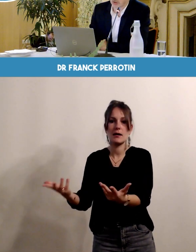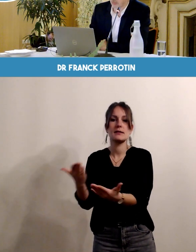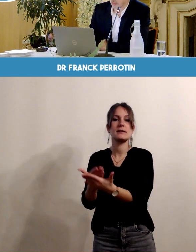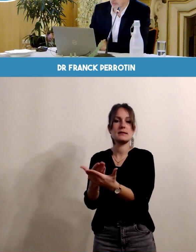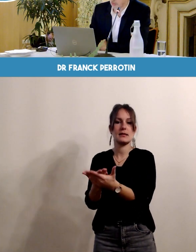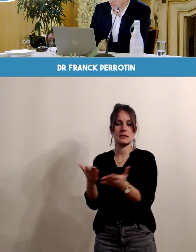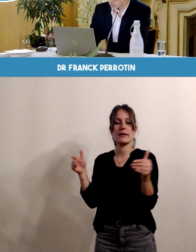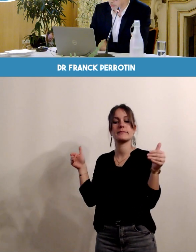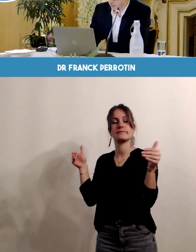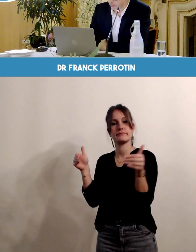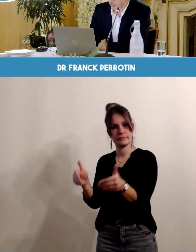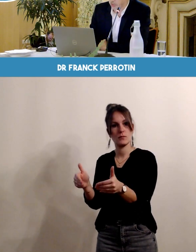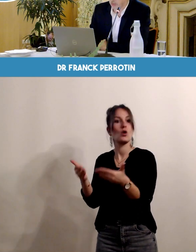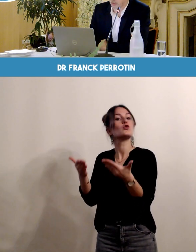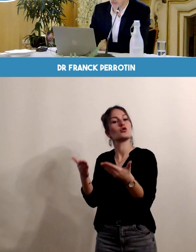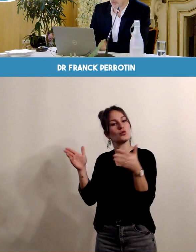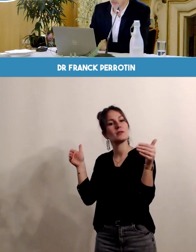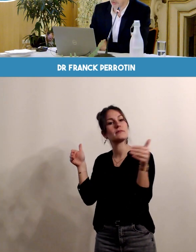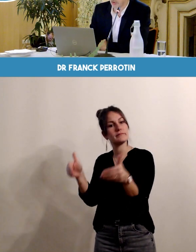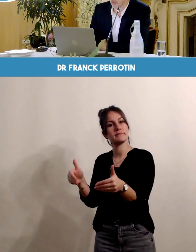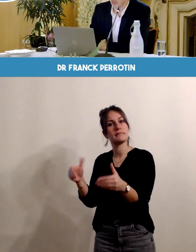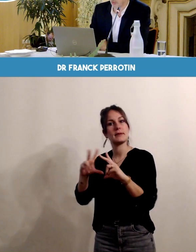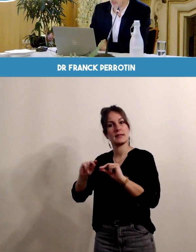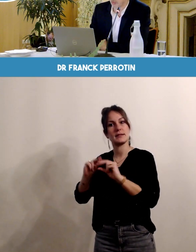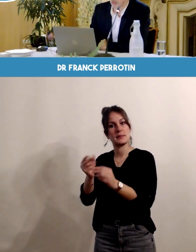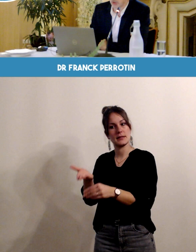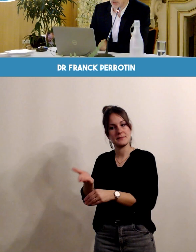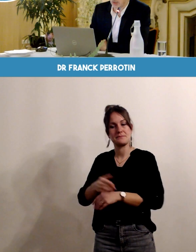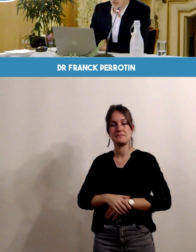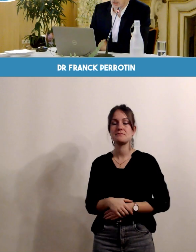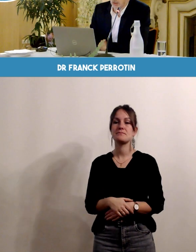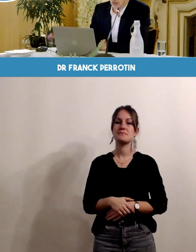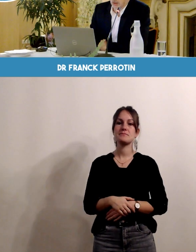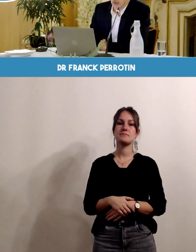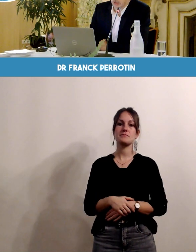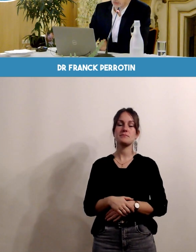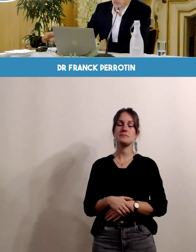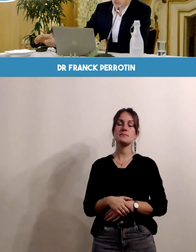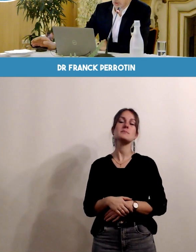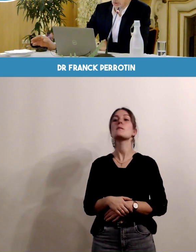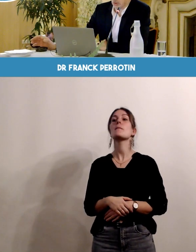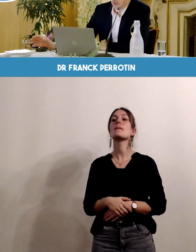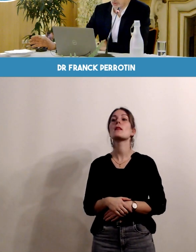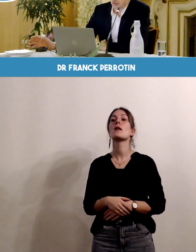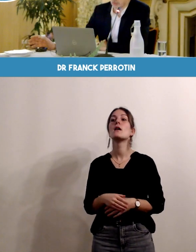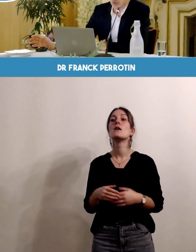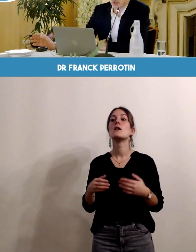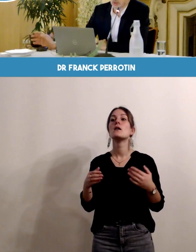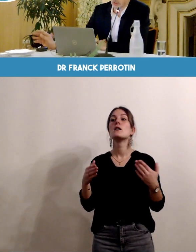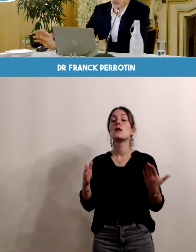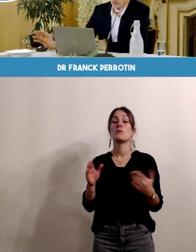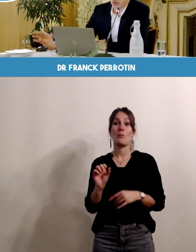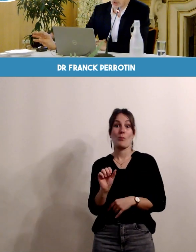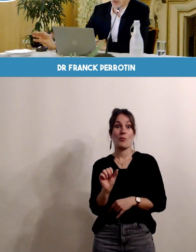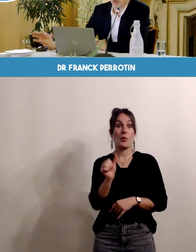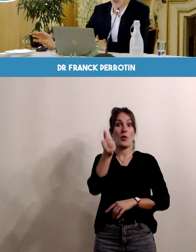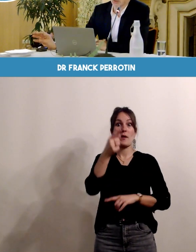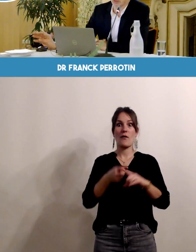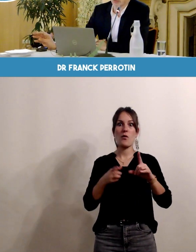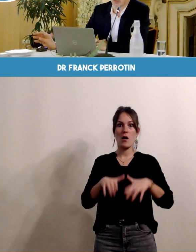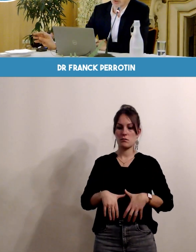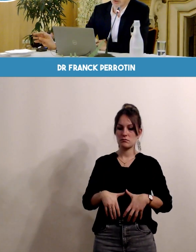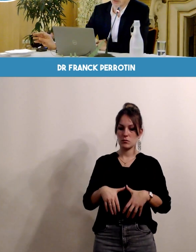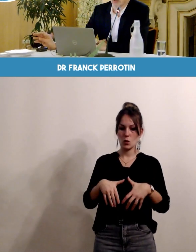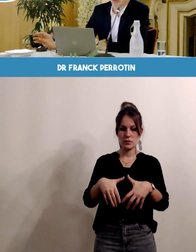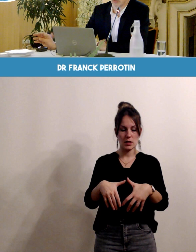quoi, essentiellement, je vais centrer mon propos. Donc la première grossesse, en règle générale,